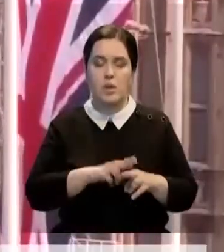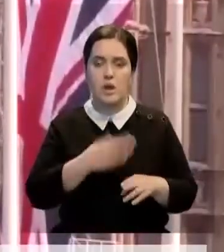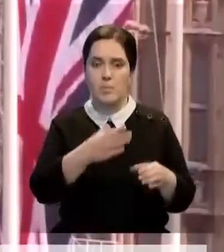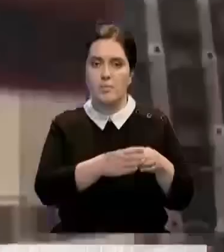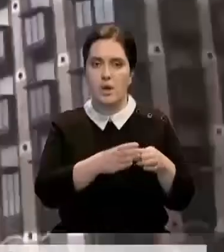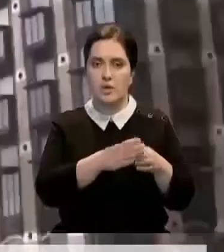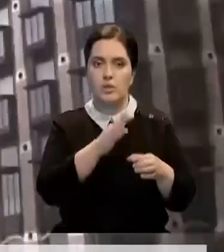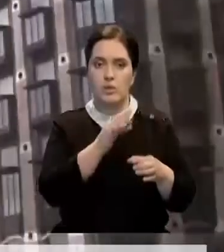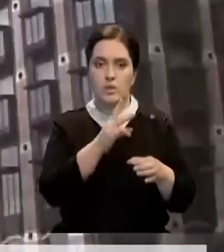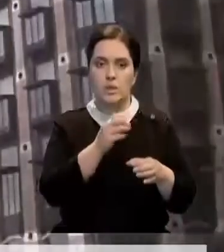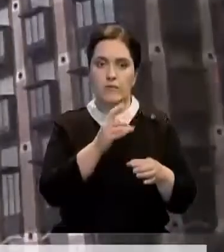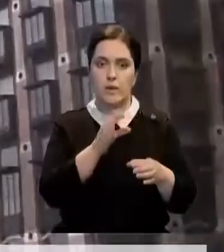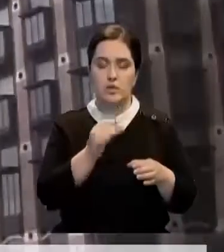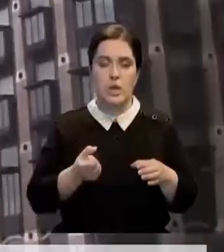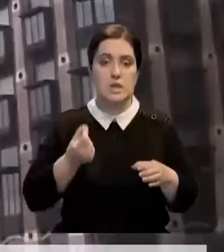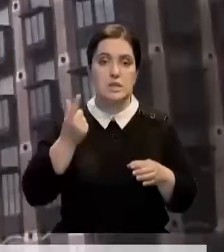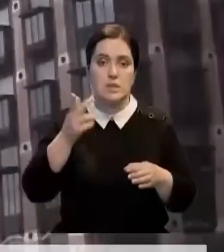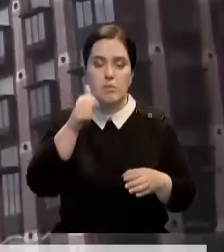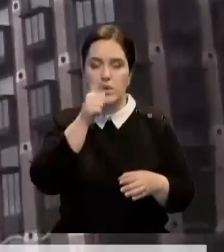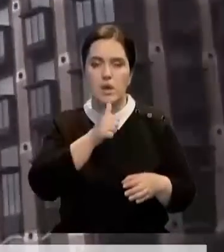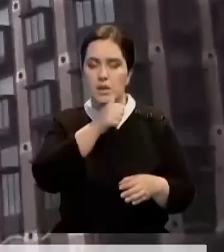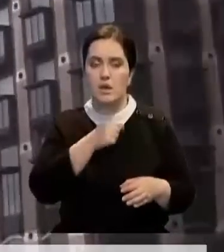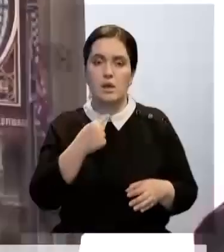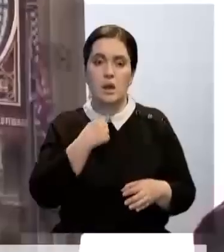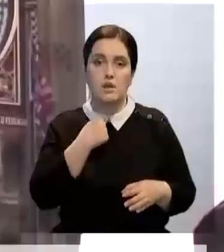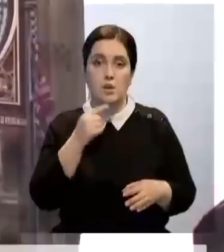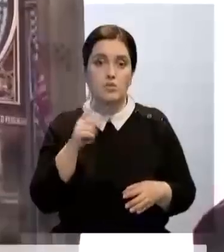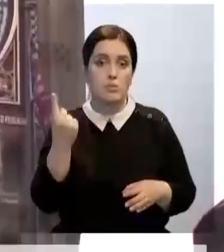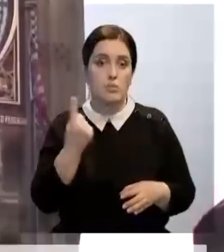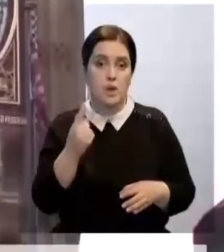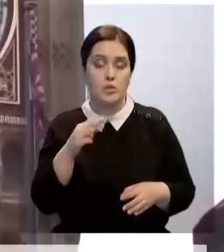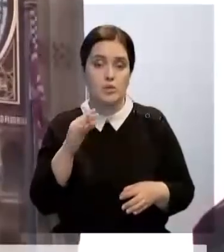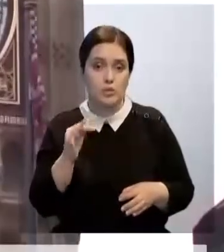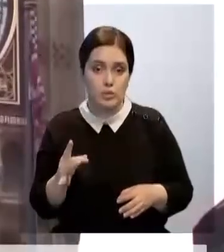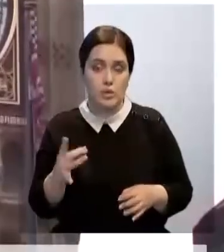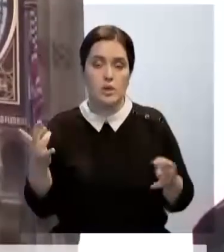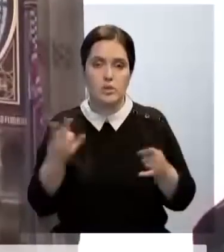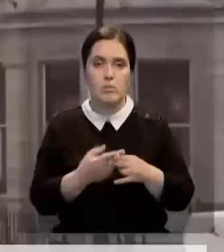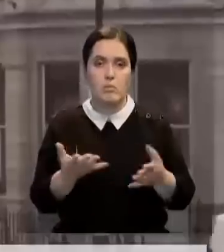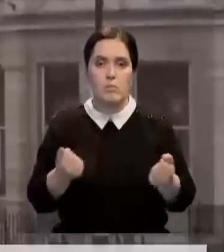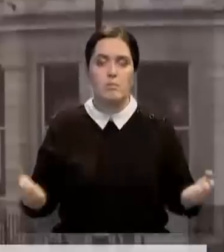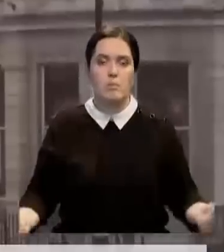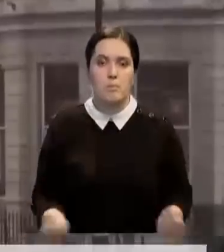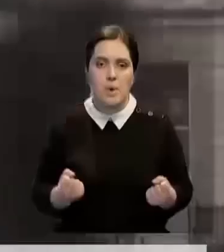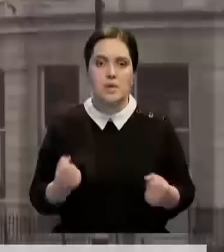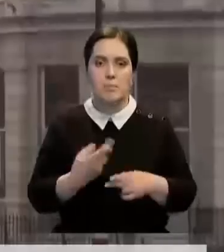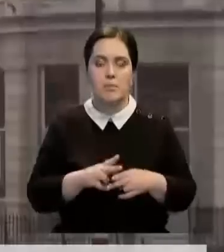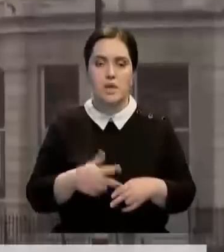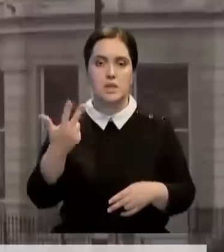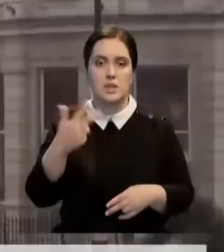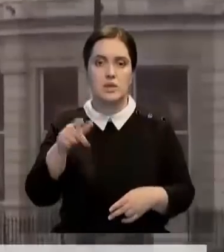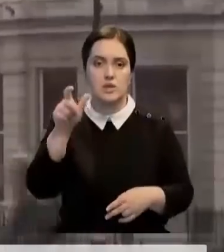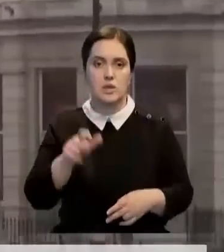партии проведут несколько туров тайного голосования. Чтобы пройти первый, кандидатам нужно получить поддержку как минимум 30